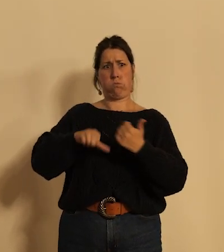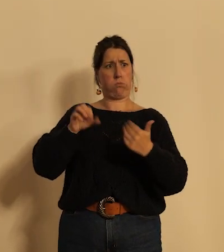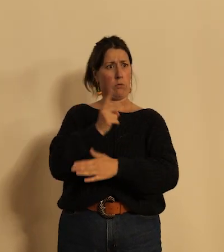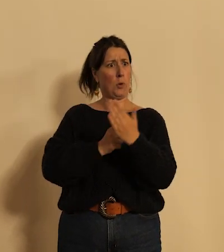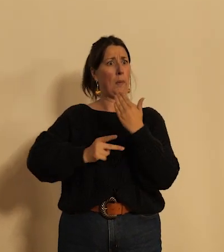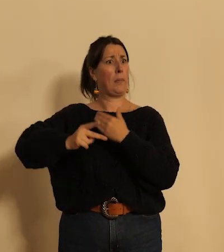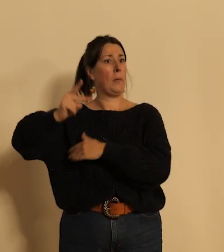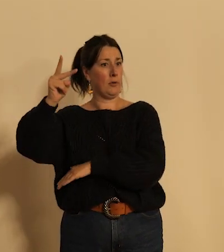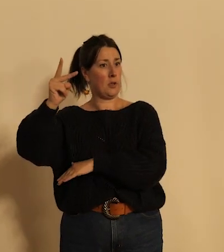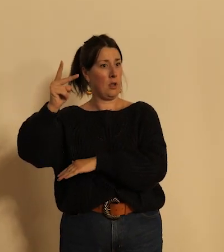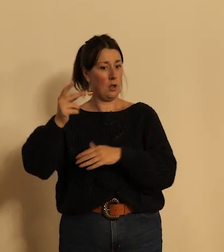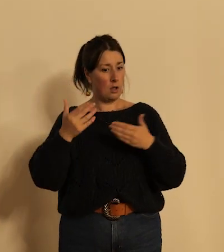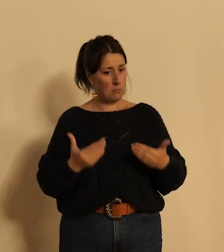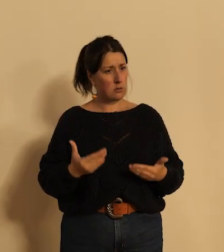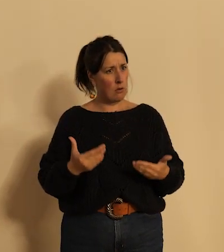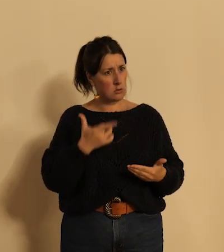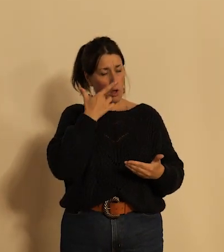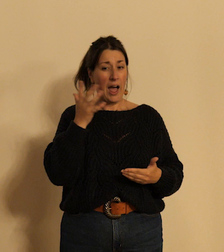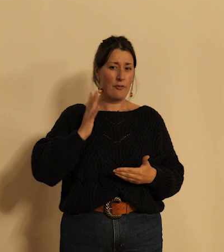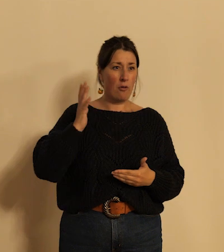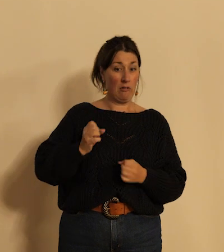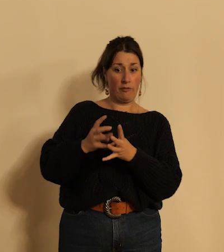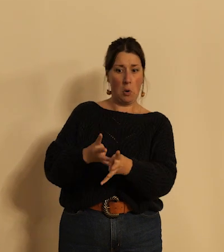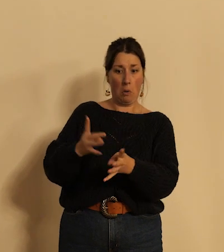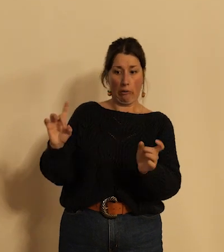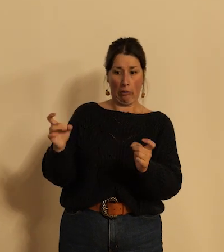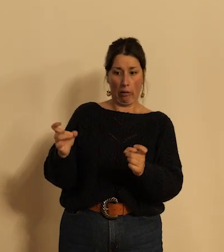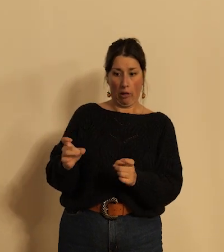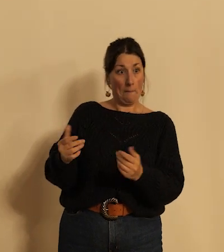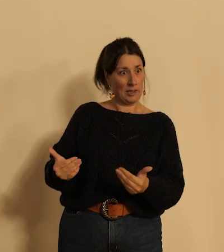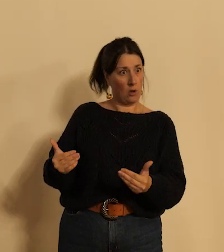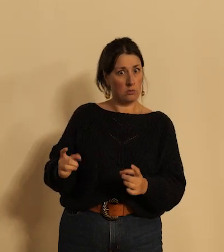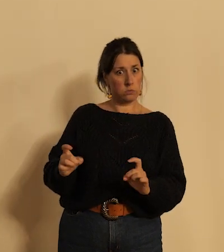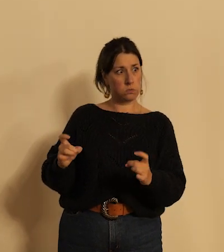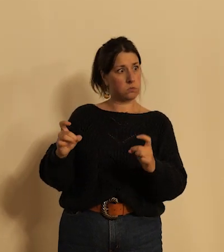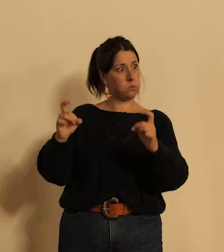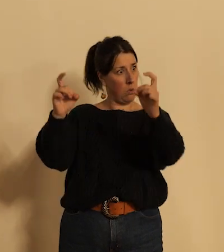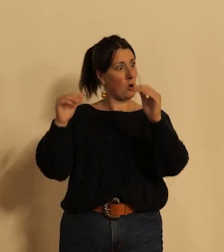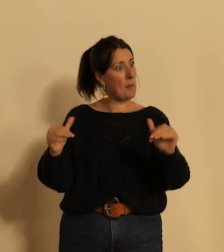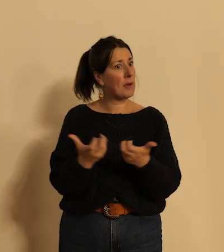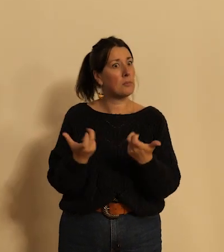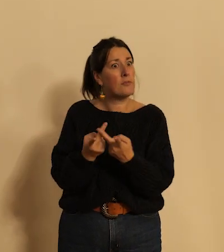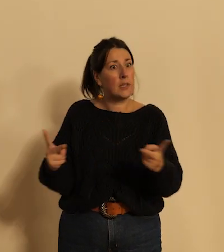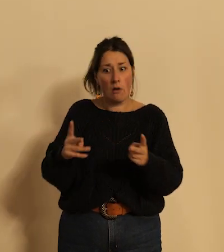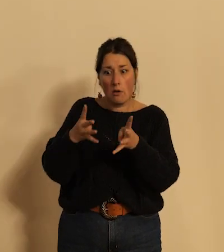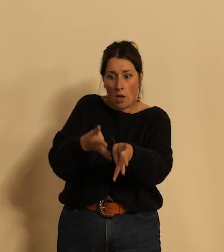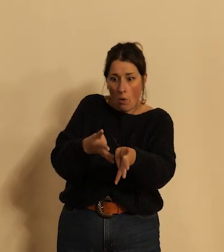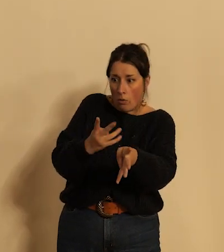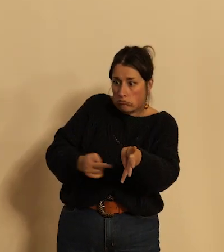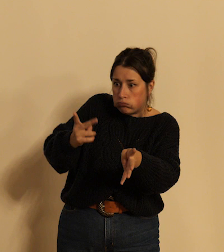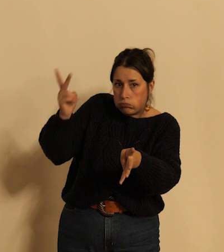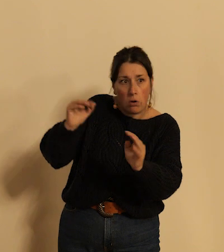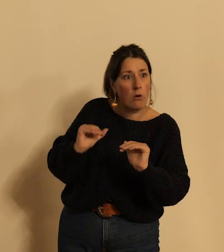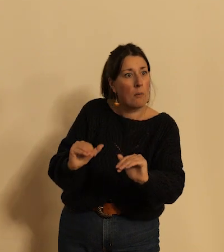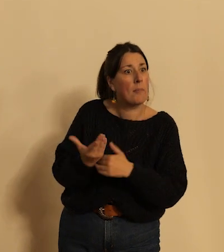bicyclette a regagné peu à peu la place qu'elle occupait précédemment surtout en milieu urbain grâce à l